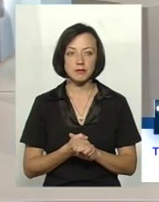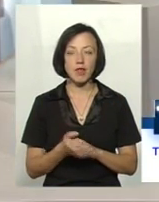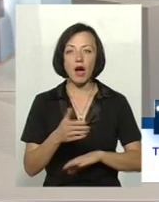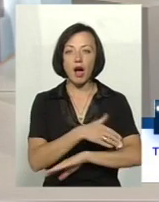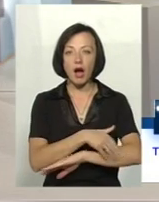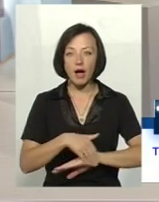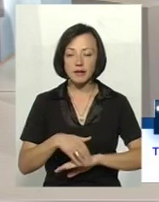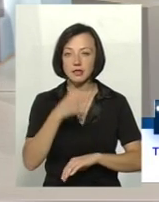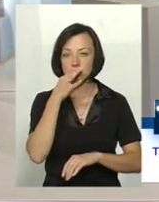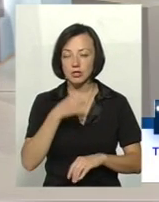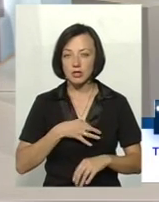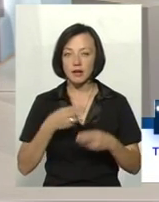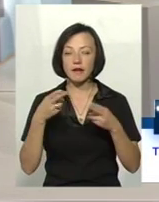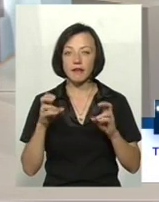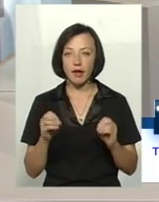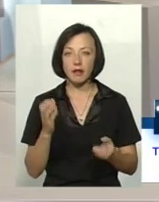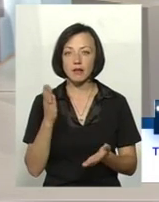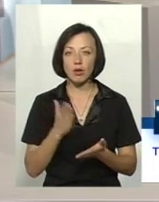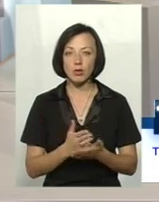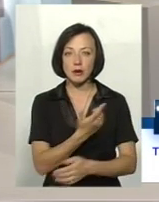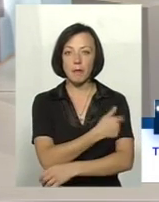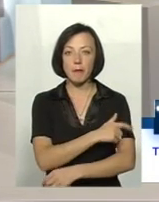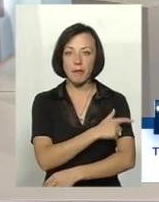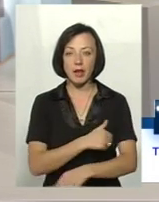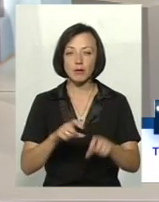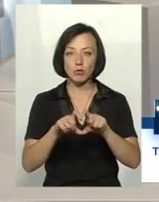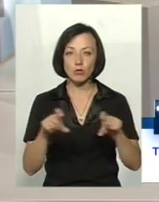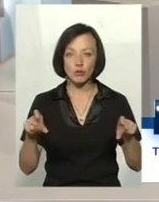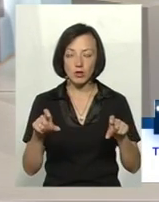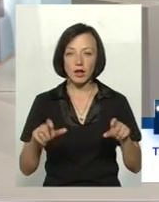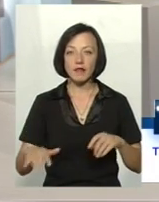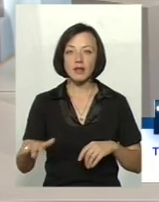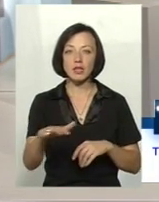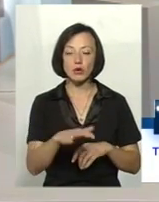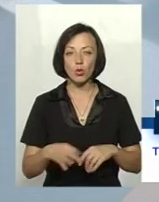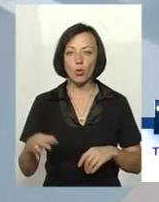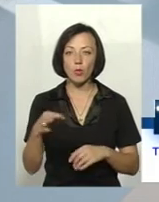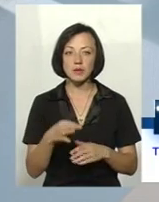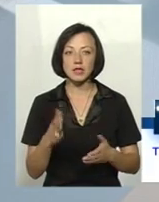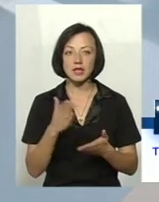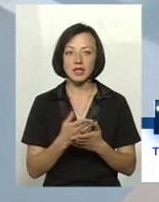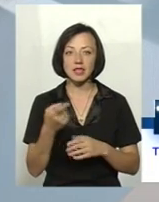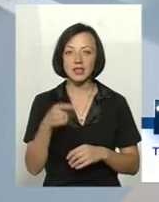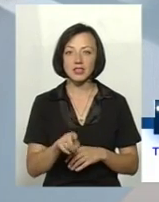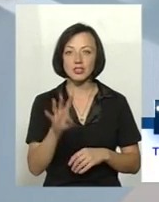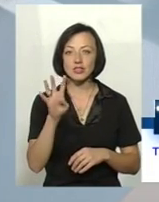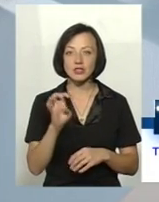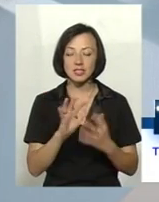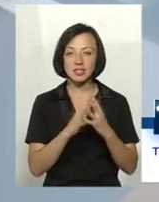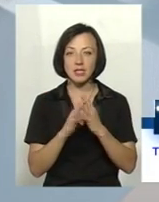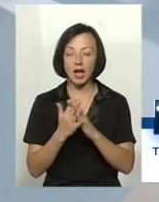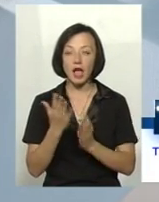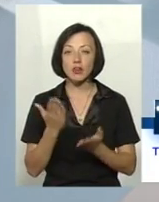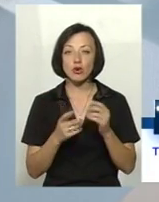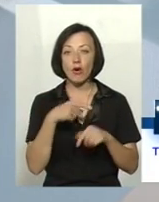адрес, вулицю, де знаходиться медпункт? Так називаємо. На території області є 1400 населених пунктів,